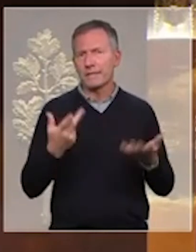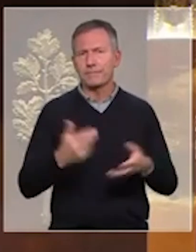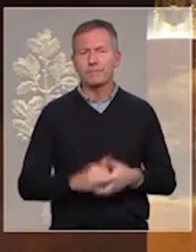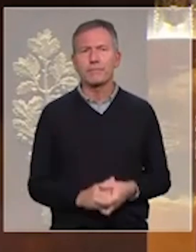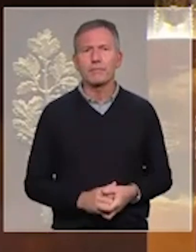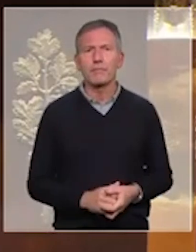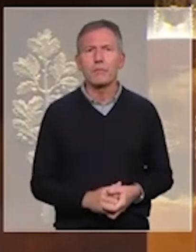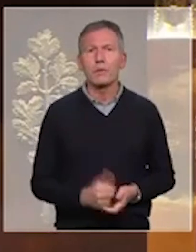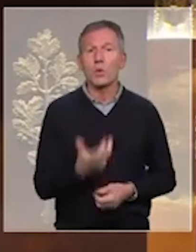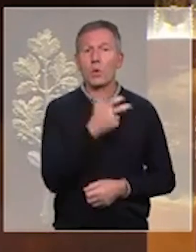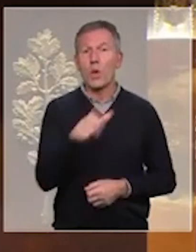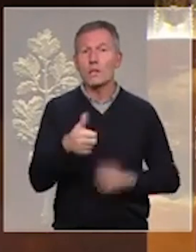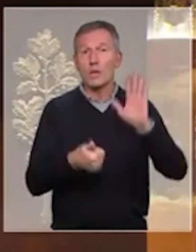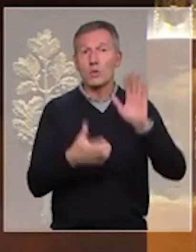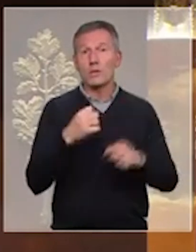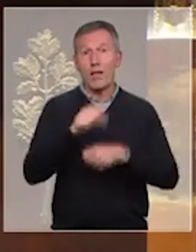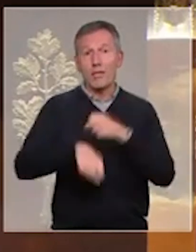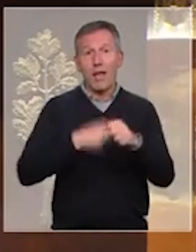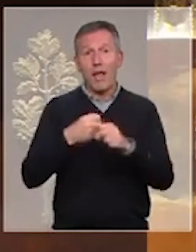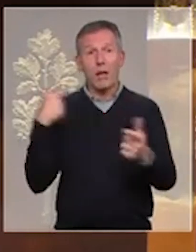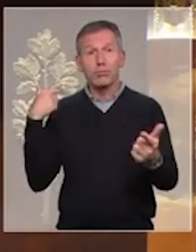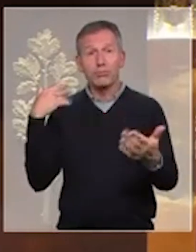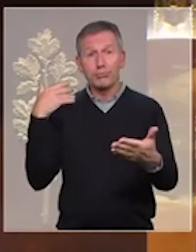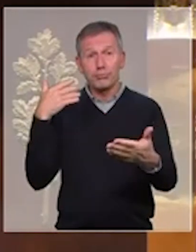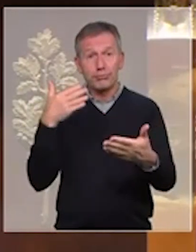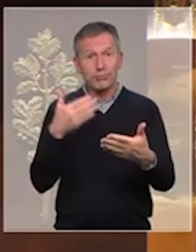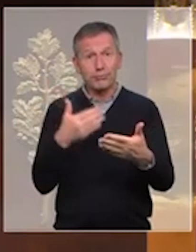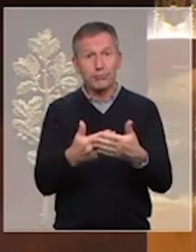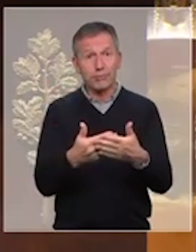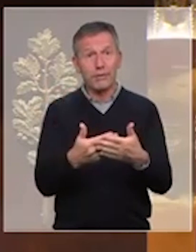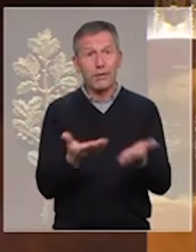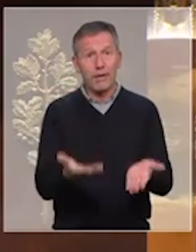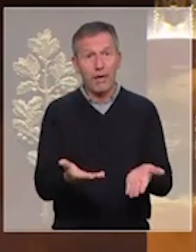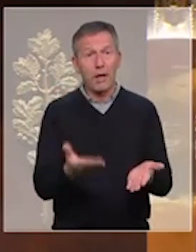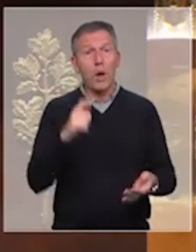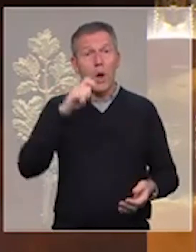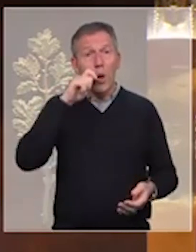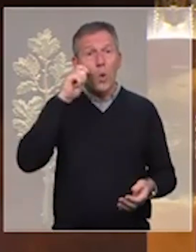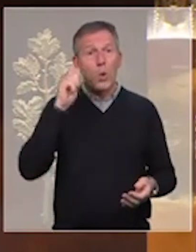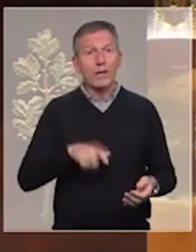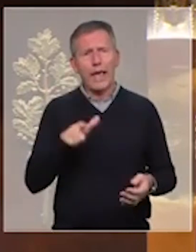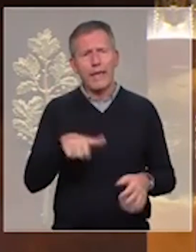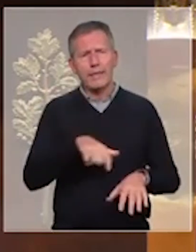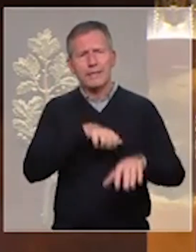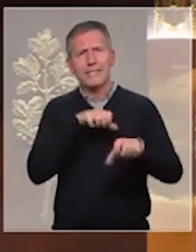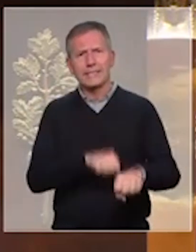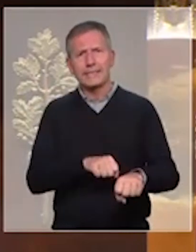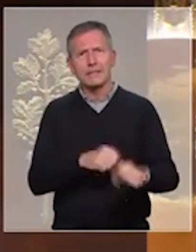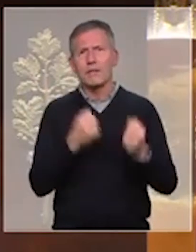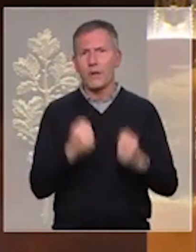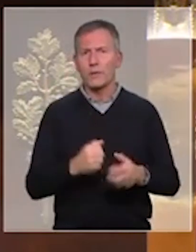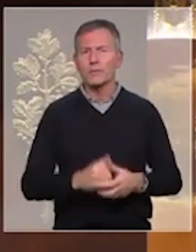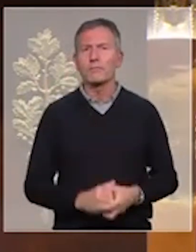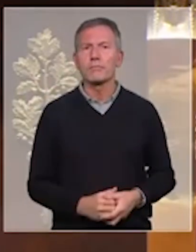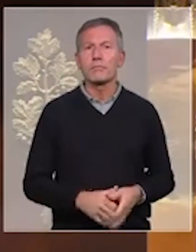360 temps se sont écoulés depuis cet instant. L'Ukraine résiste. L'Ukraine